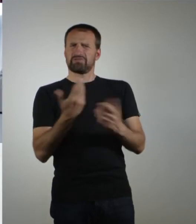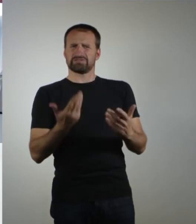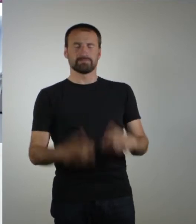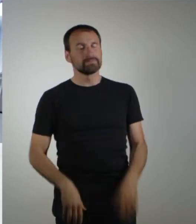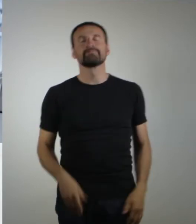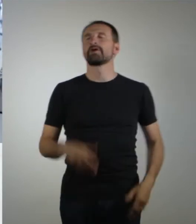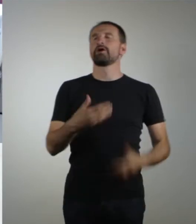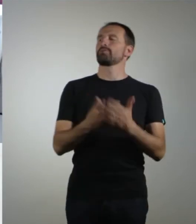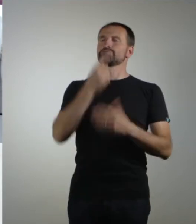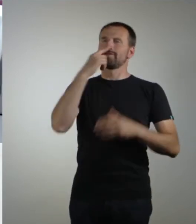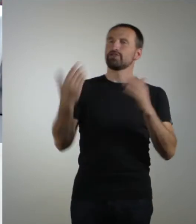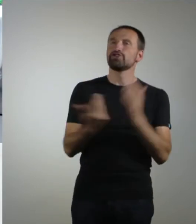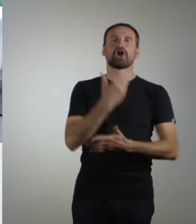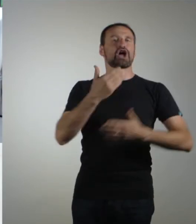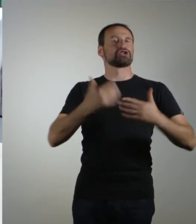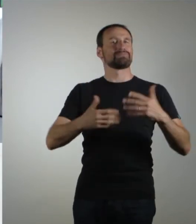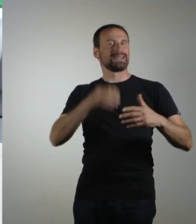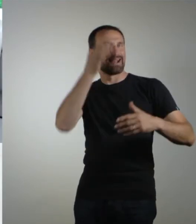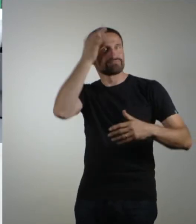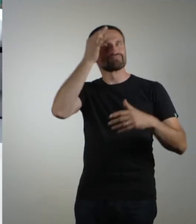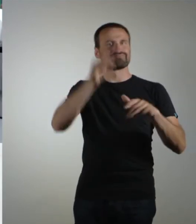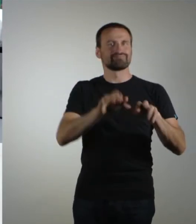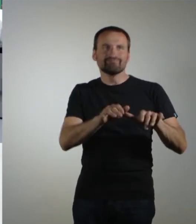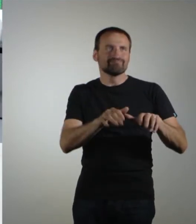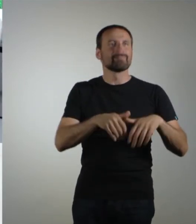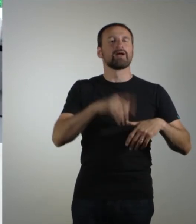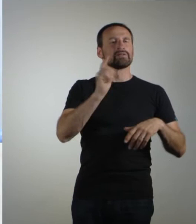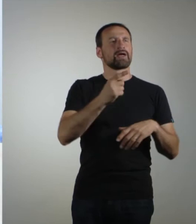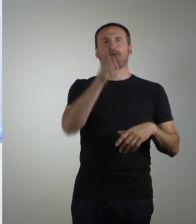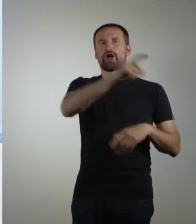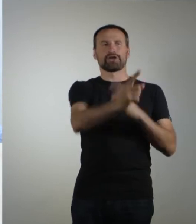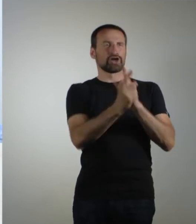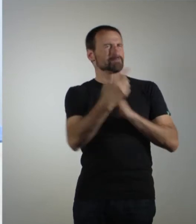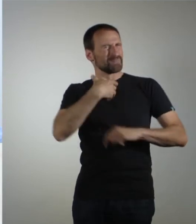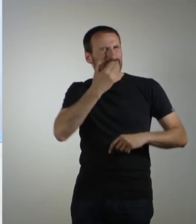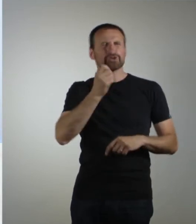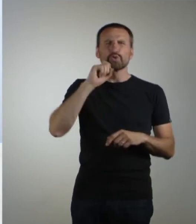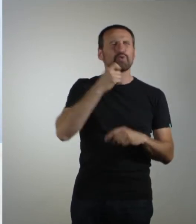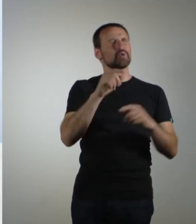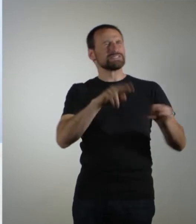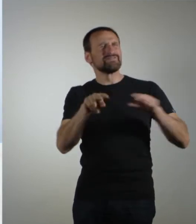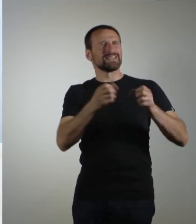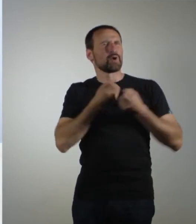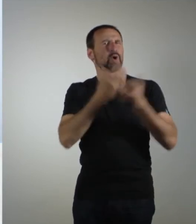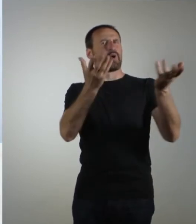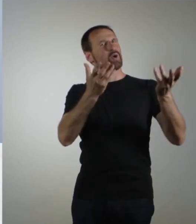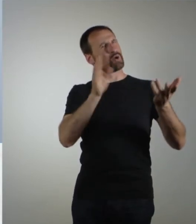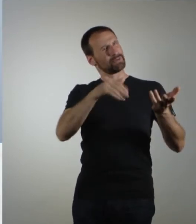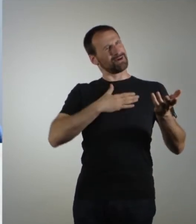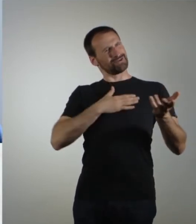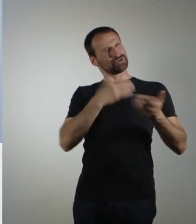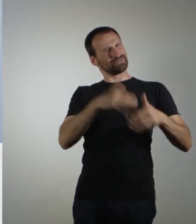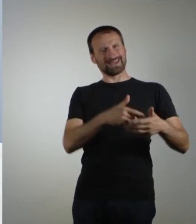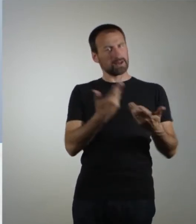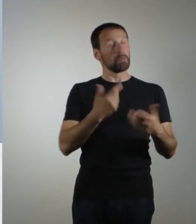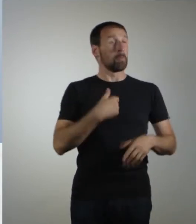dann können Leute zu uns kommen und sagen, hey, wir wollen gerne ein cooles Video über unser Spiel produzieren. Dann sagen wir, pass auf, das sind unsere Ideen und dann machen wir das halt. Ich